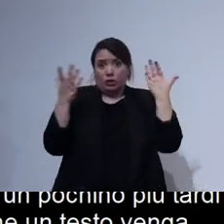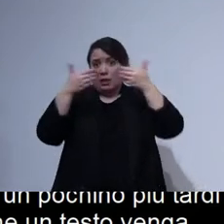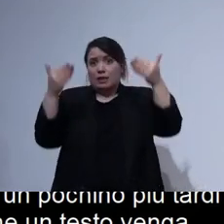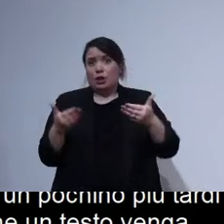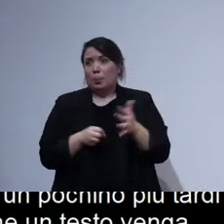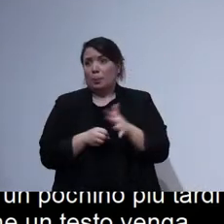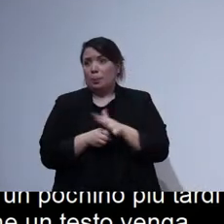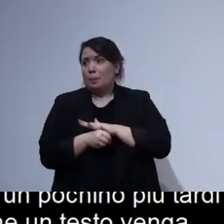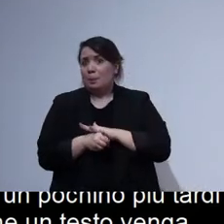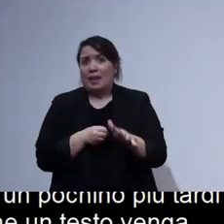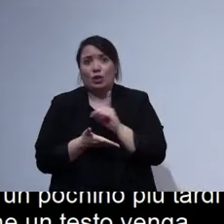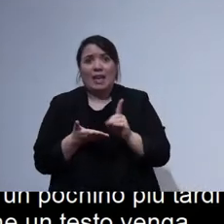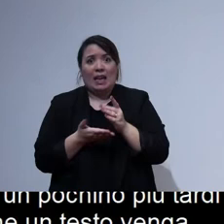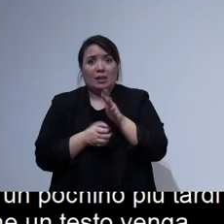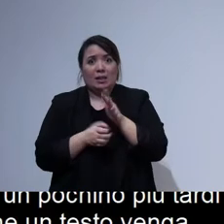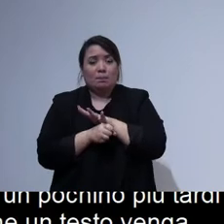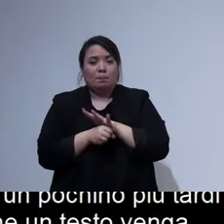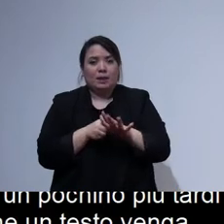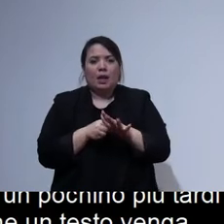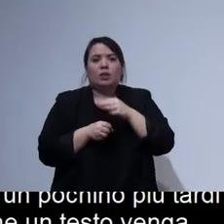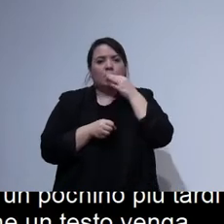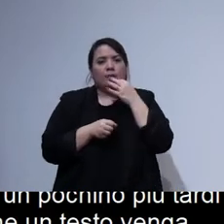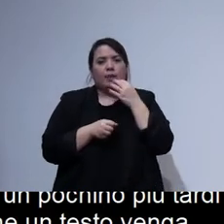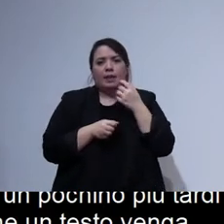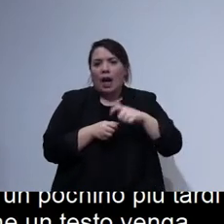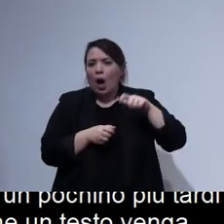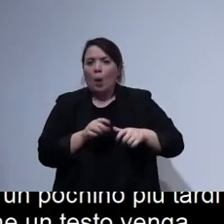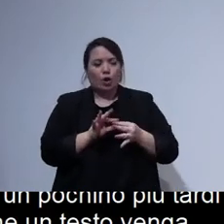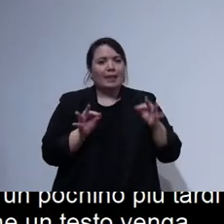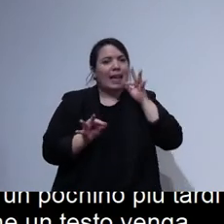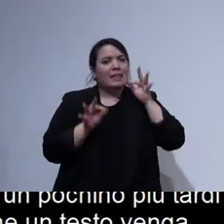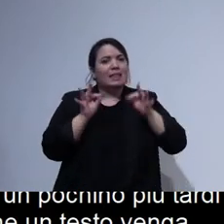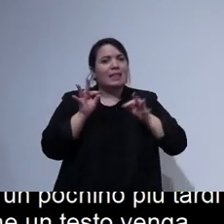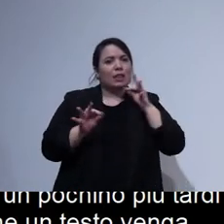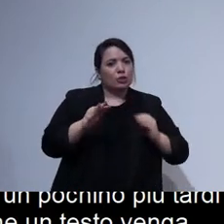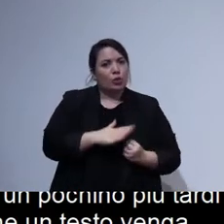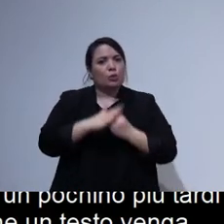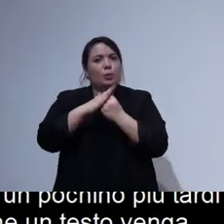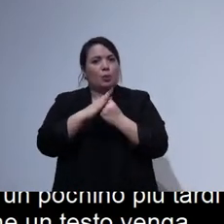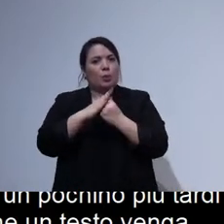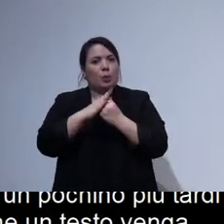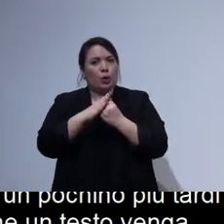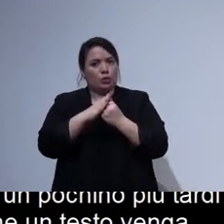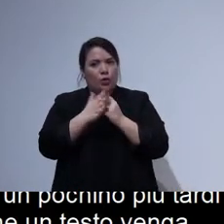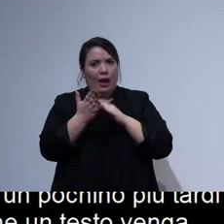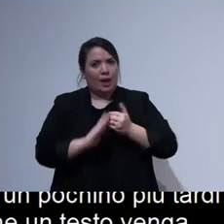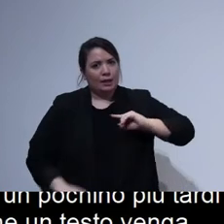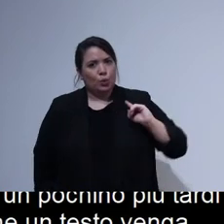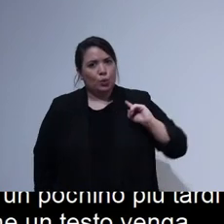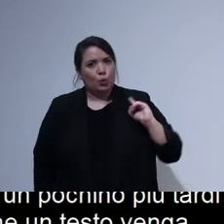le descrizioni devono supportare le immagini e devono rendere per tutti l